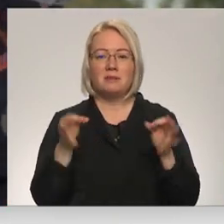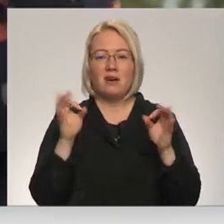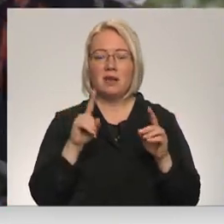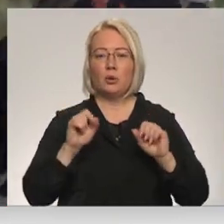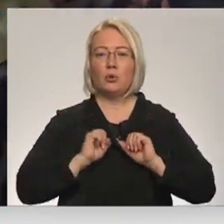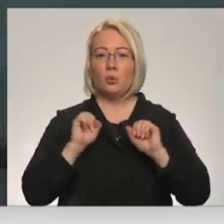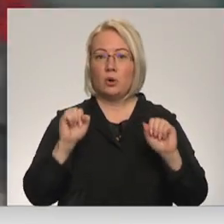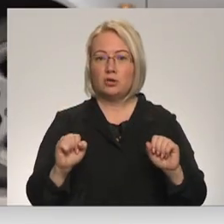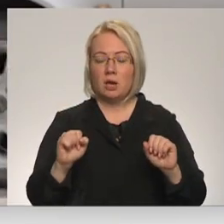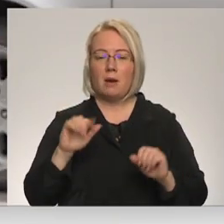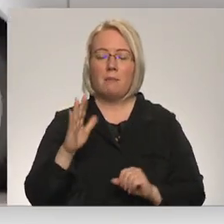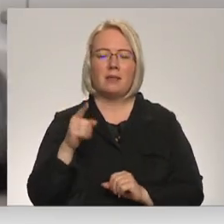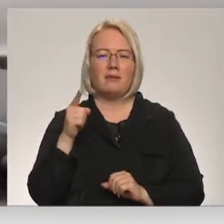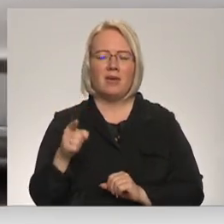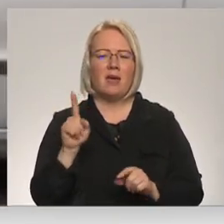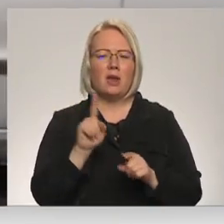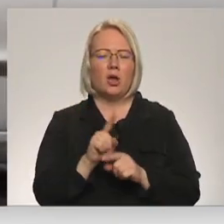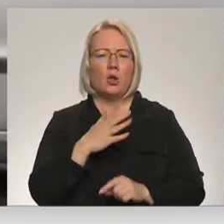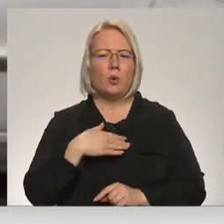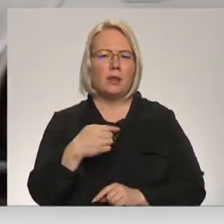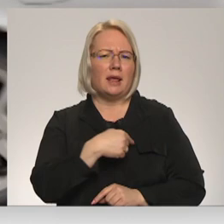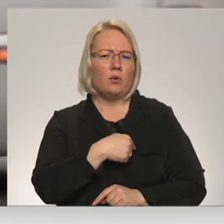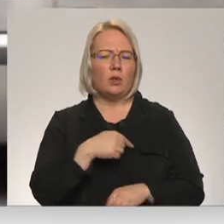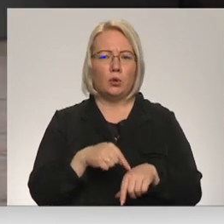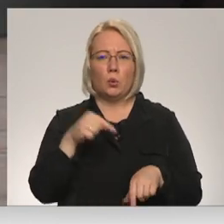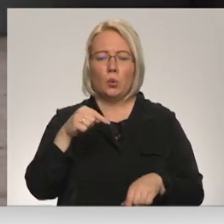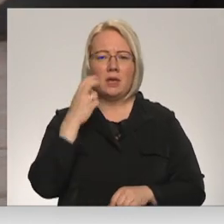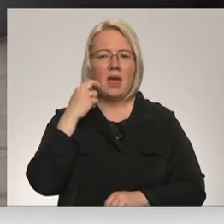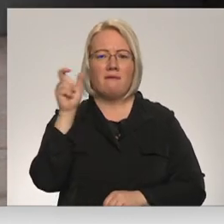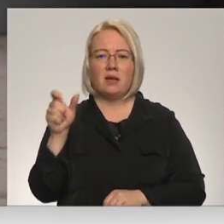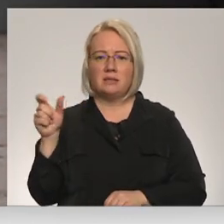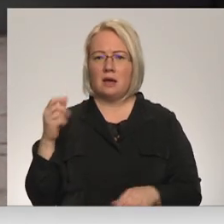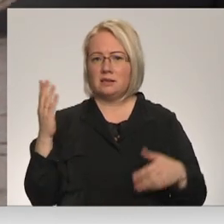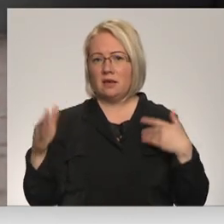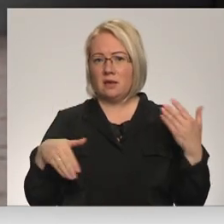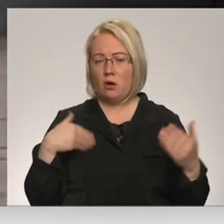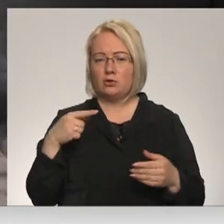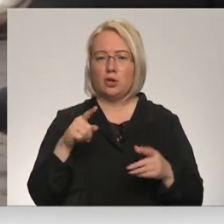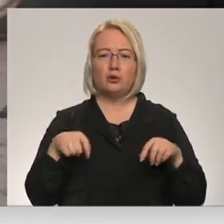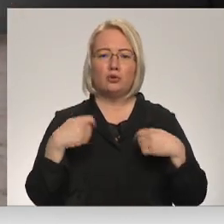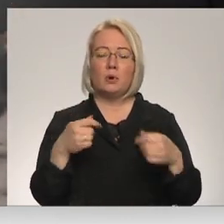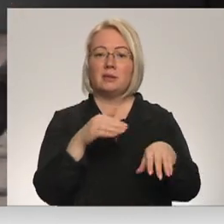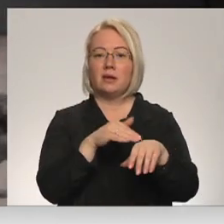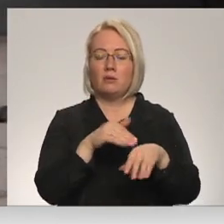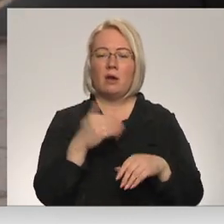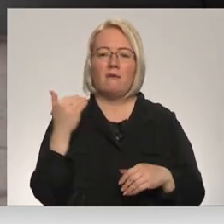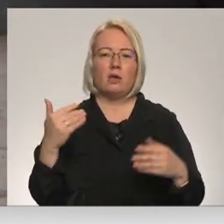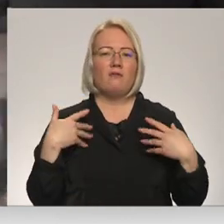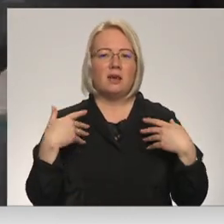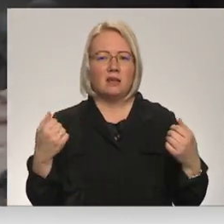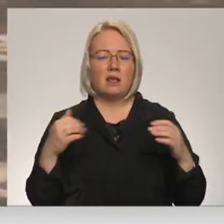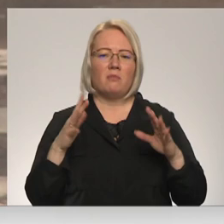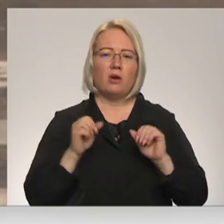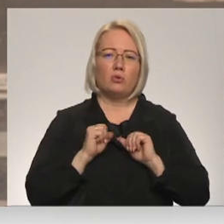drošība, turklāt viņi arī ļoti intuitīvi jūt, ja vecāki ir satraukušies. Tas viņiem dod signālu, ka viņu veselība vai